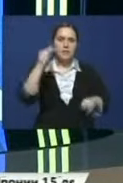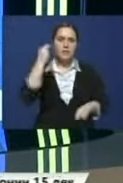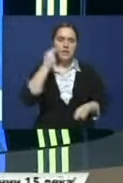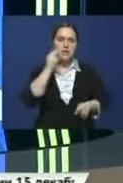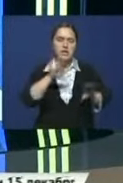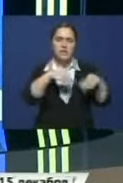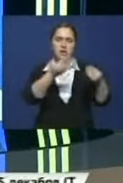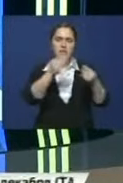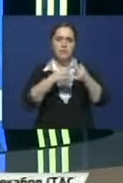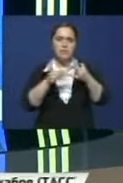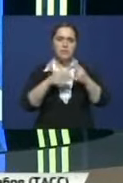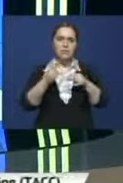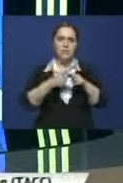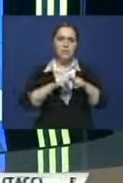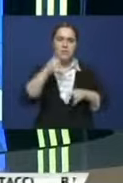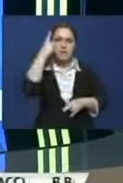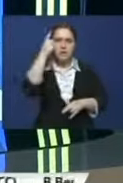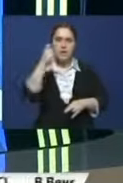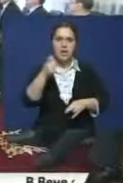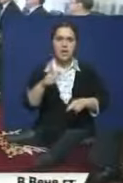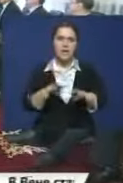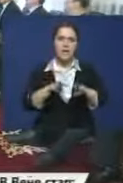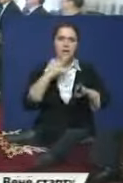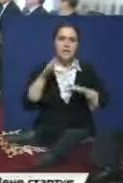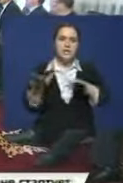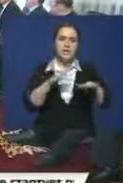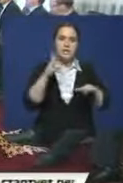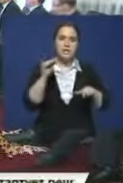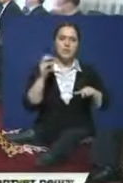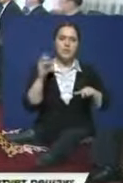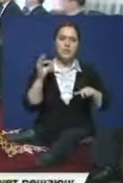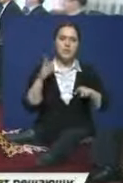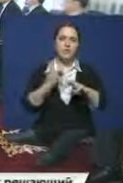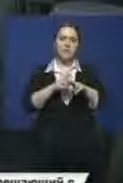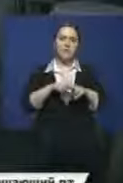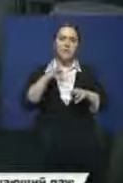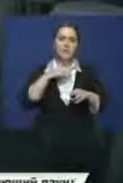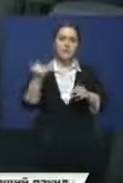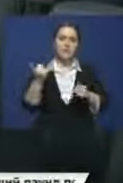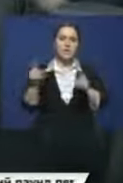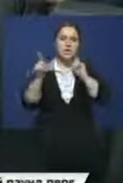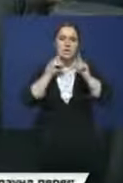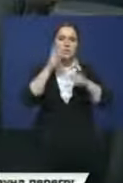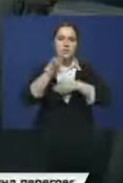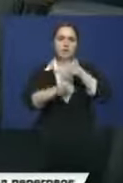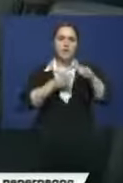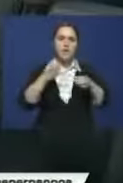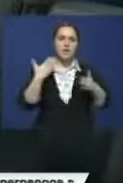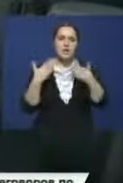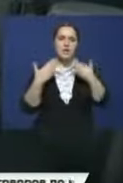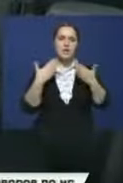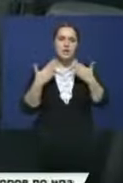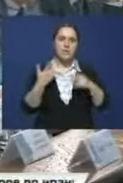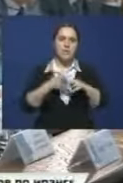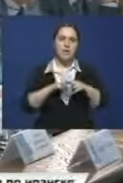Пекине. Об этом сообщил вице-министр иностранных дел Аскар Мусинов на заседании Комитета Сената по международным отношениям, обороне и безопасности.